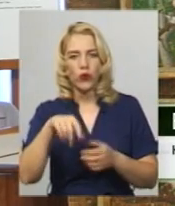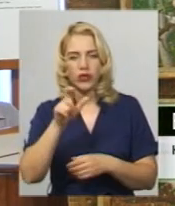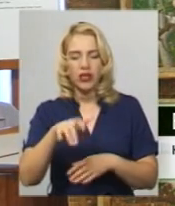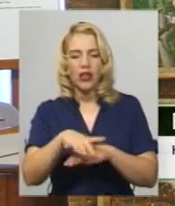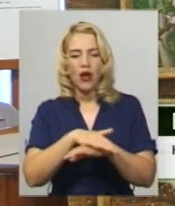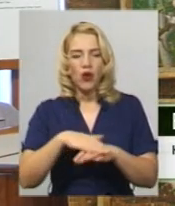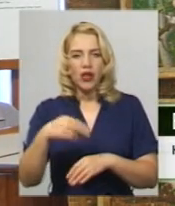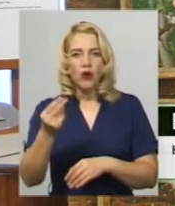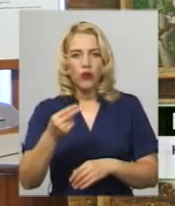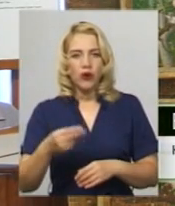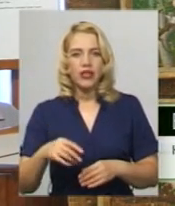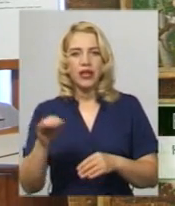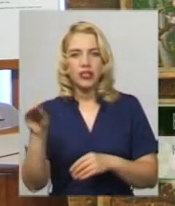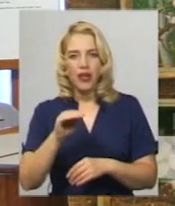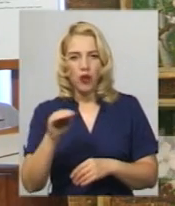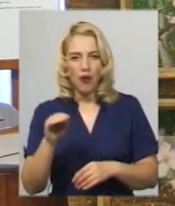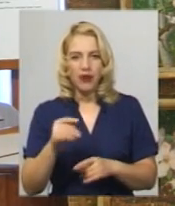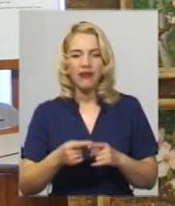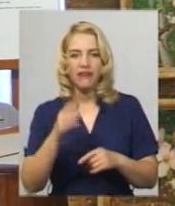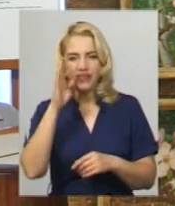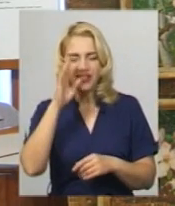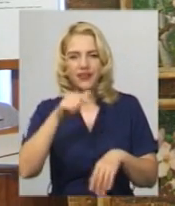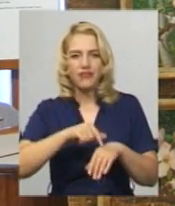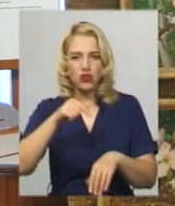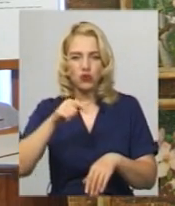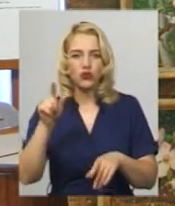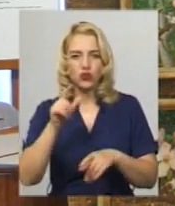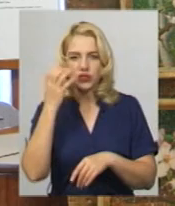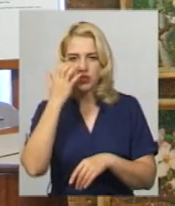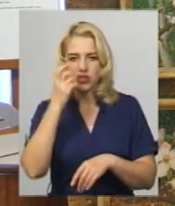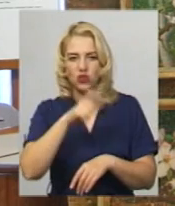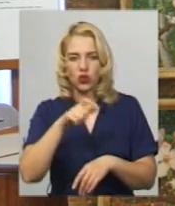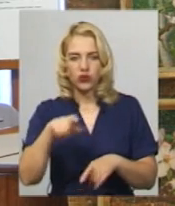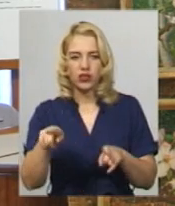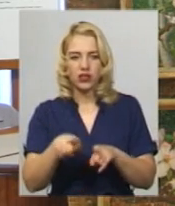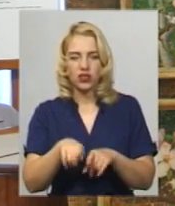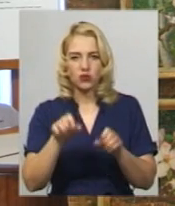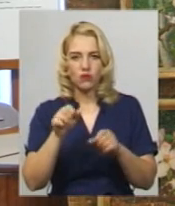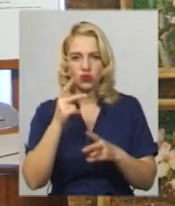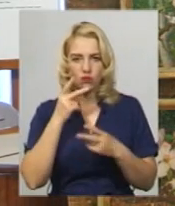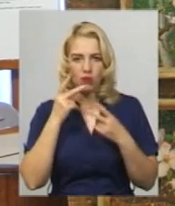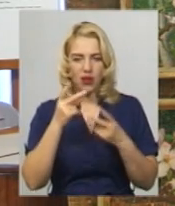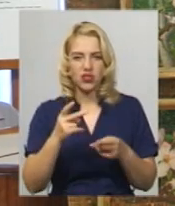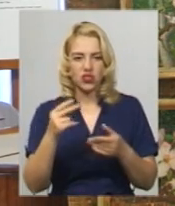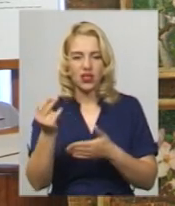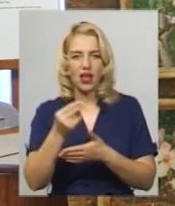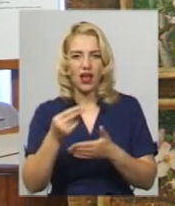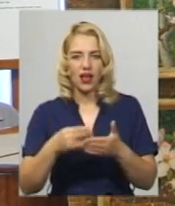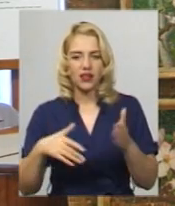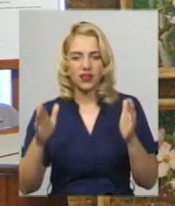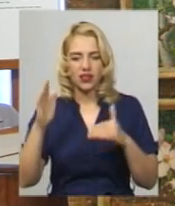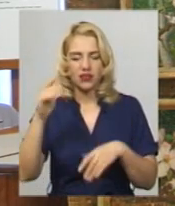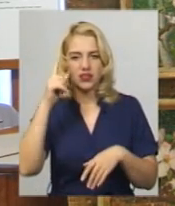художника Житомирського Юрія Камишного. Він відчув, що незрячі люди теж можуть побачити картини. Взагалі, ви